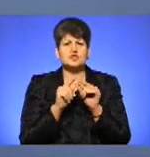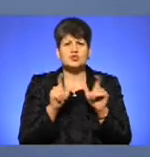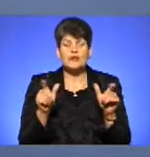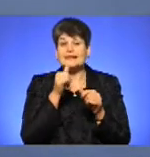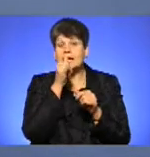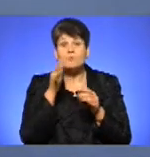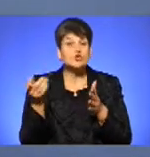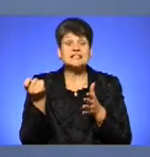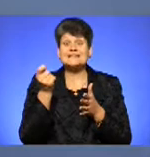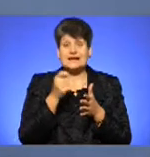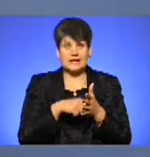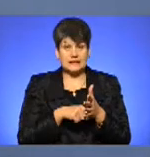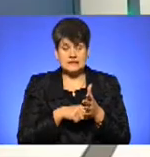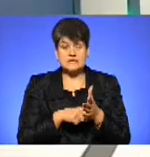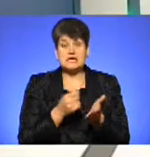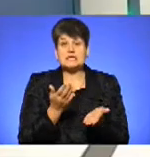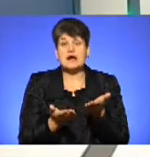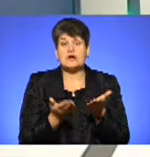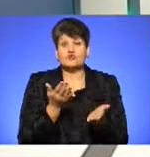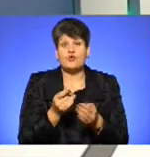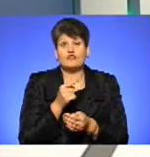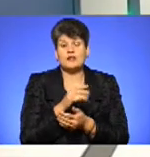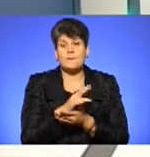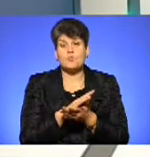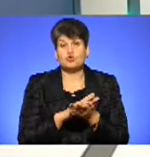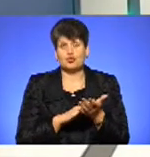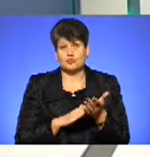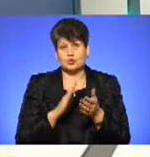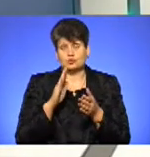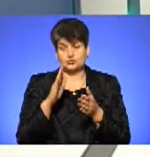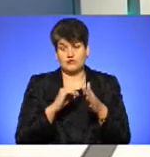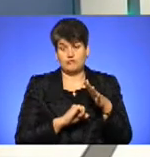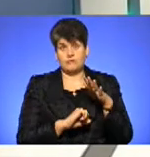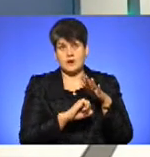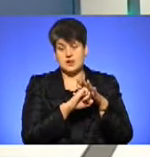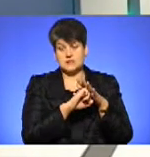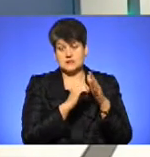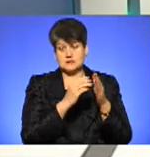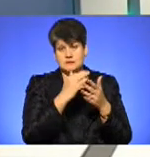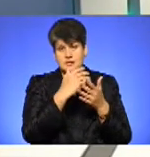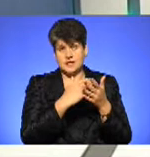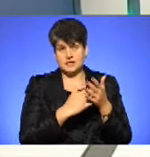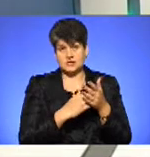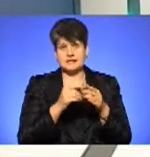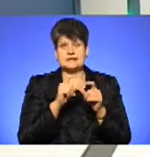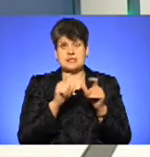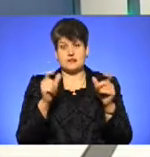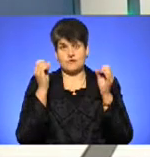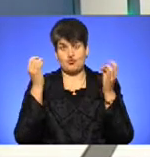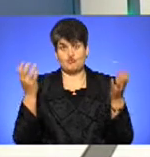закритися, якщо вона продовжує перебувати у мережі базових закладів культури.